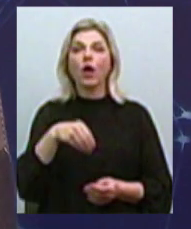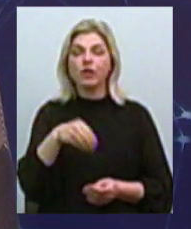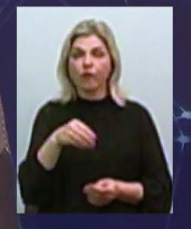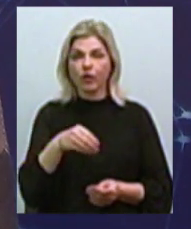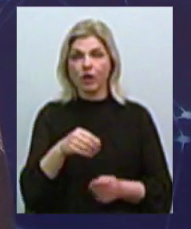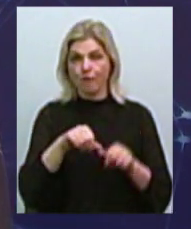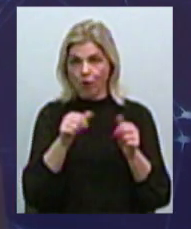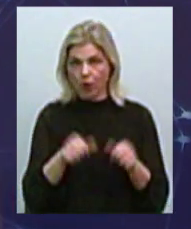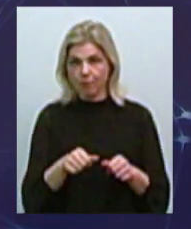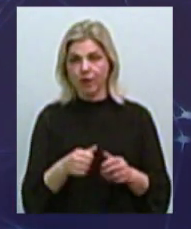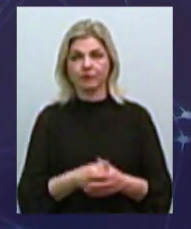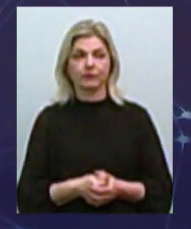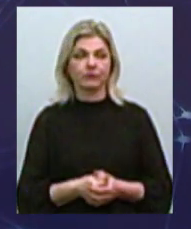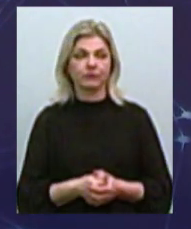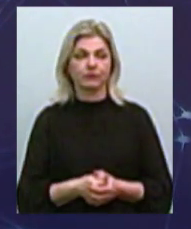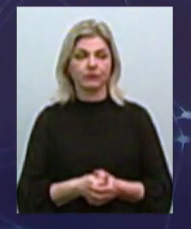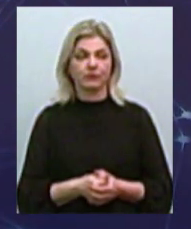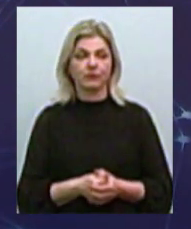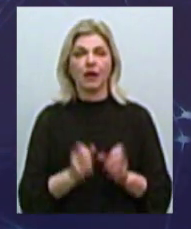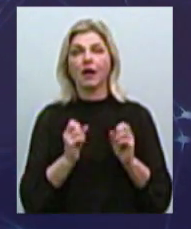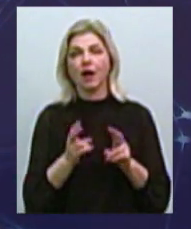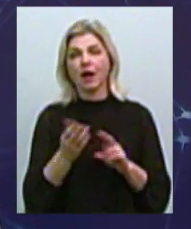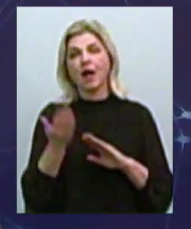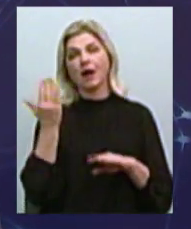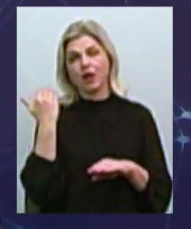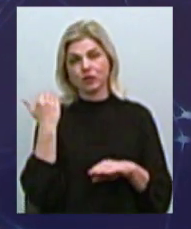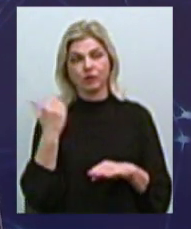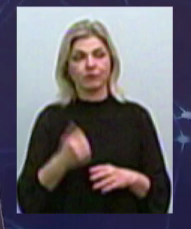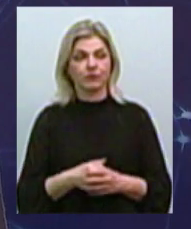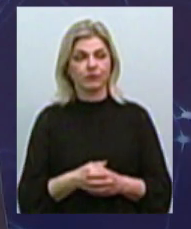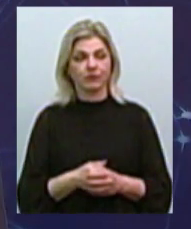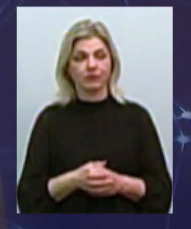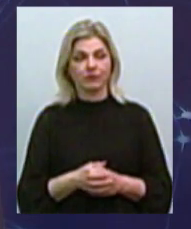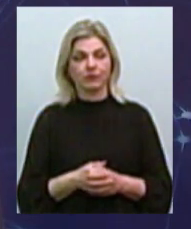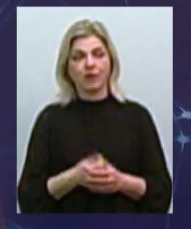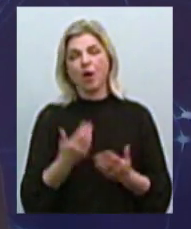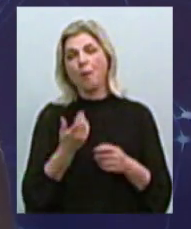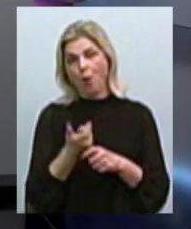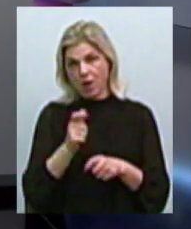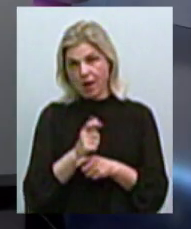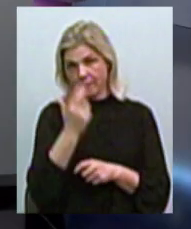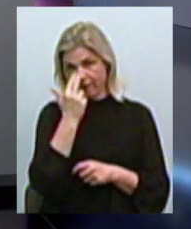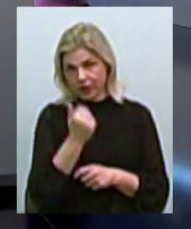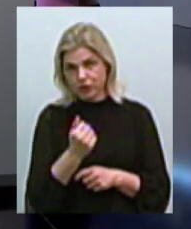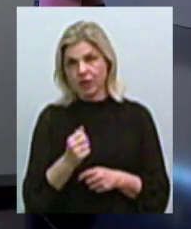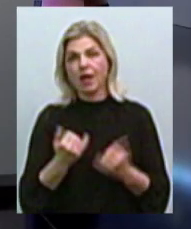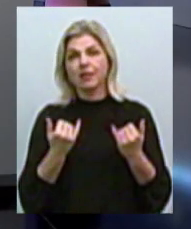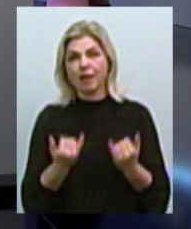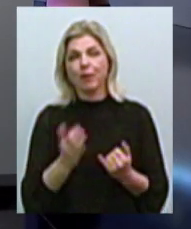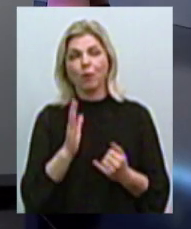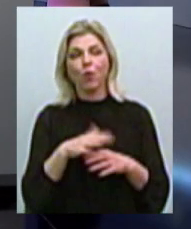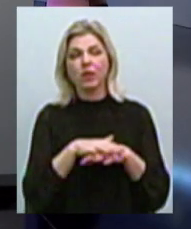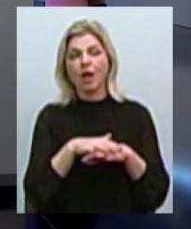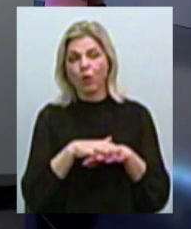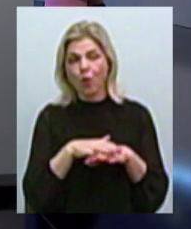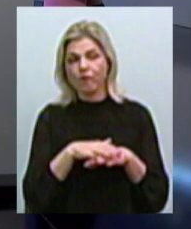це як і раніше, вона привична. Тільки тепер вже буде нарахувати